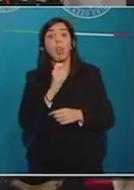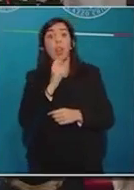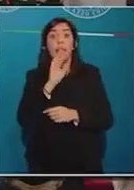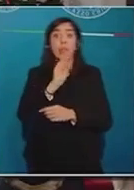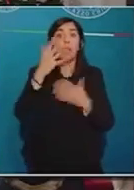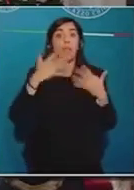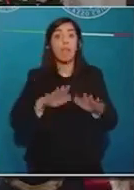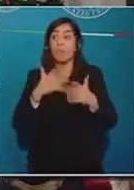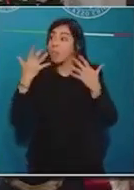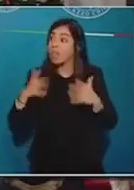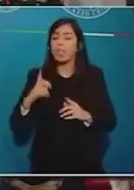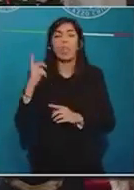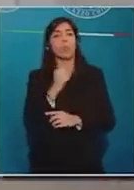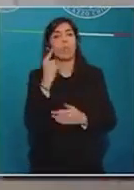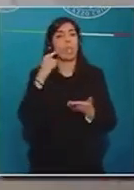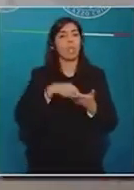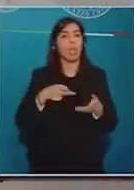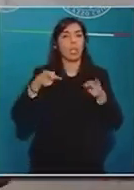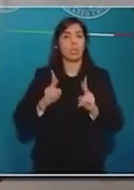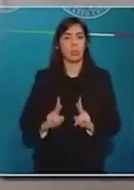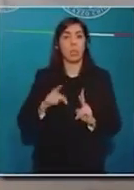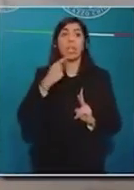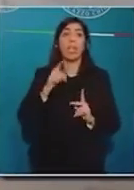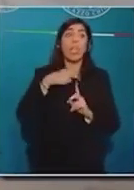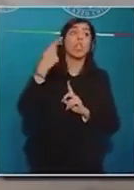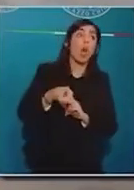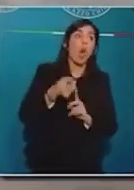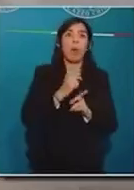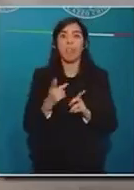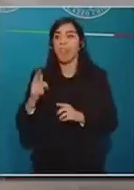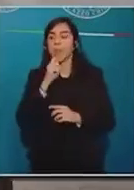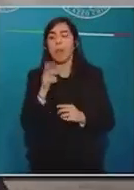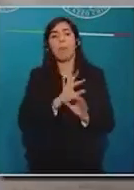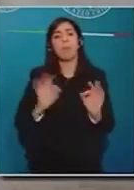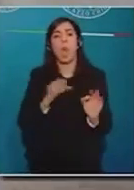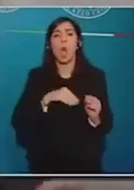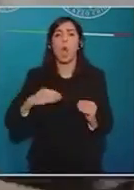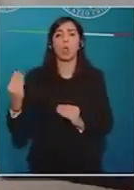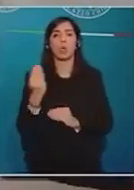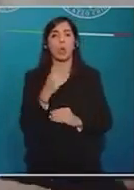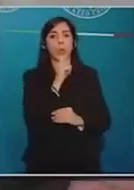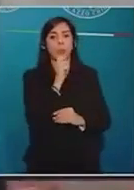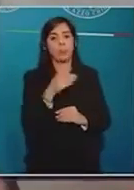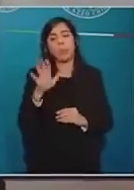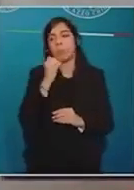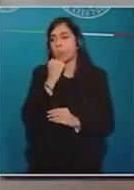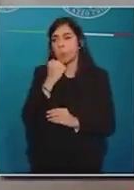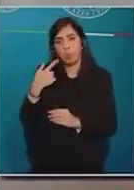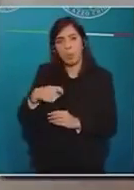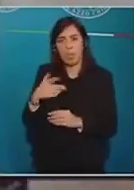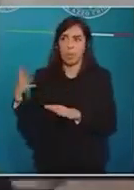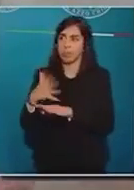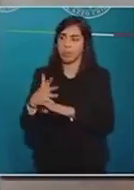vada al suo posto e chi deve successivamente intervenire si prepara sul palchetto. Mi scusi, Presidente, ma